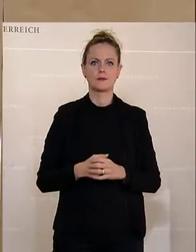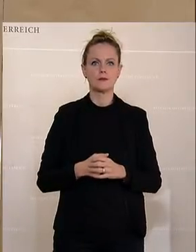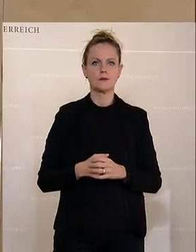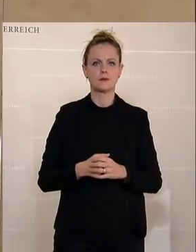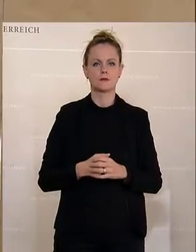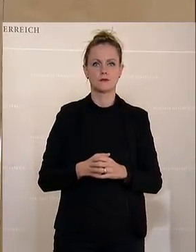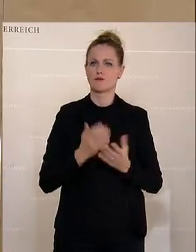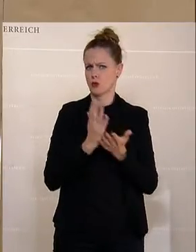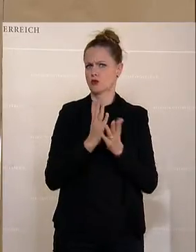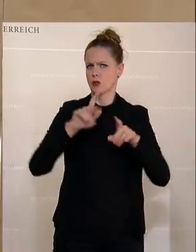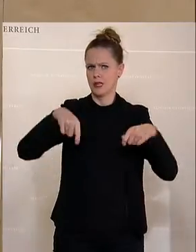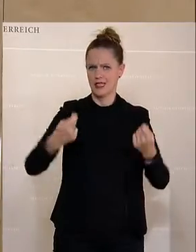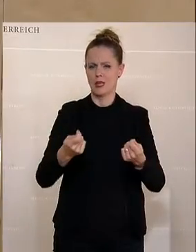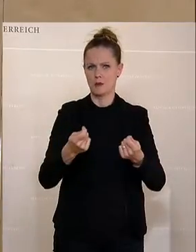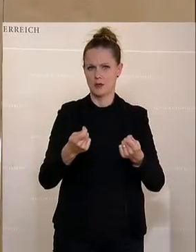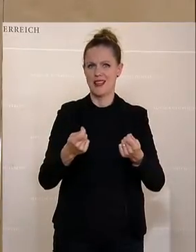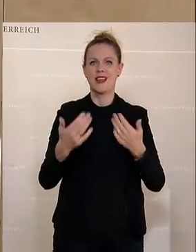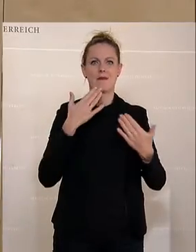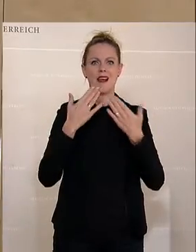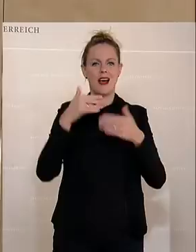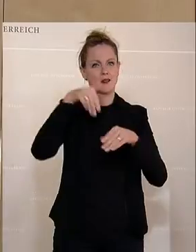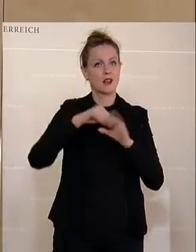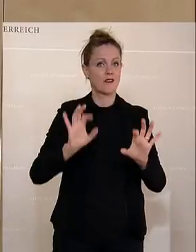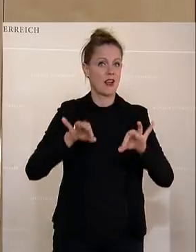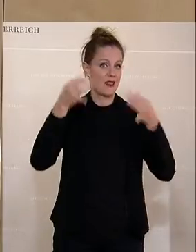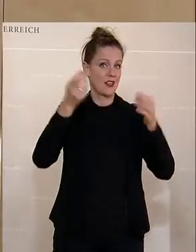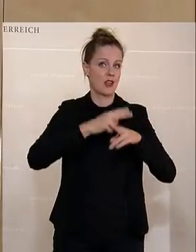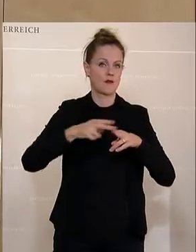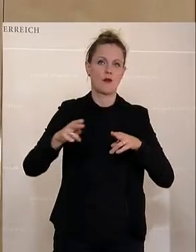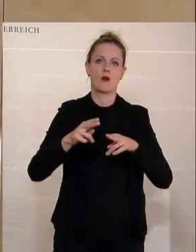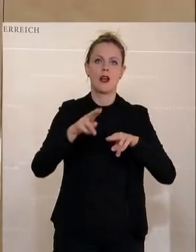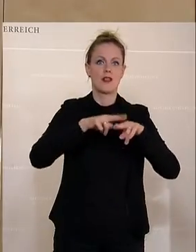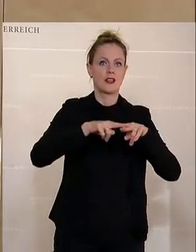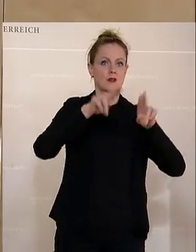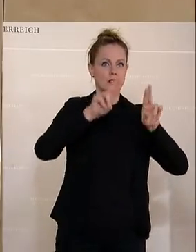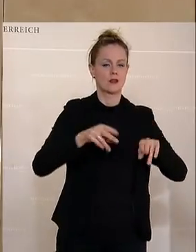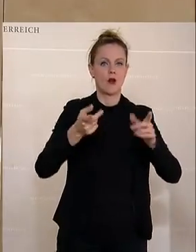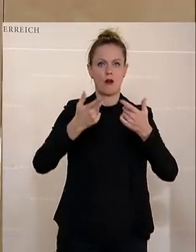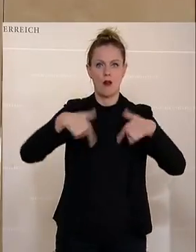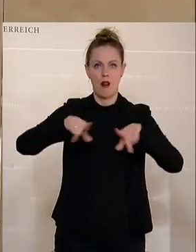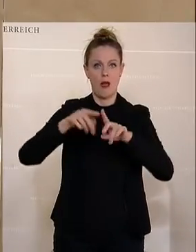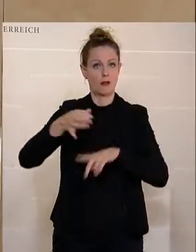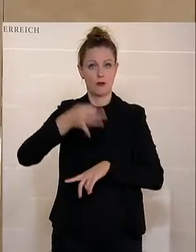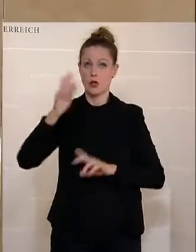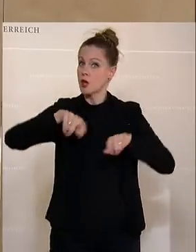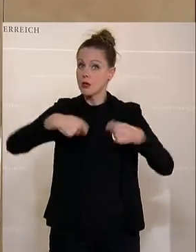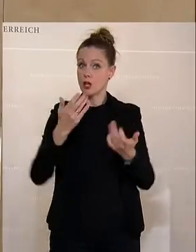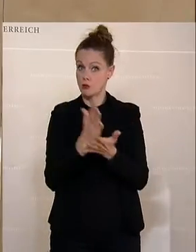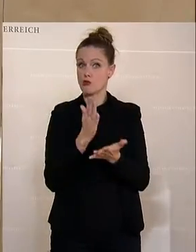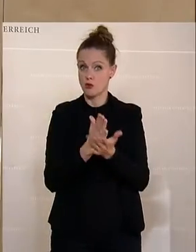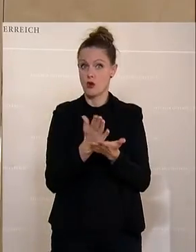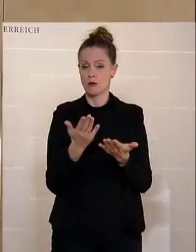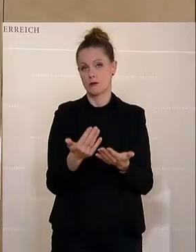qualitätvolle Beratung des Nationalrates der Landtage. Das ist bereits existent und passiert